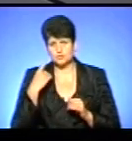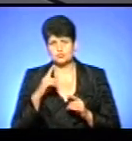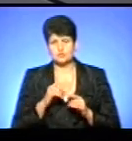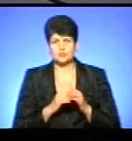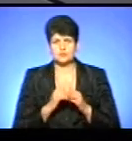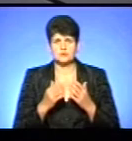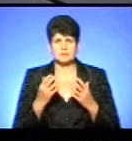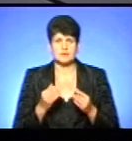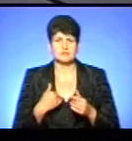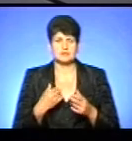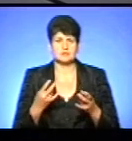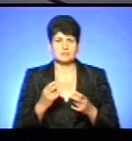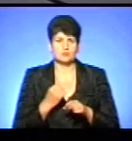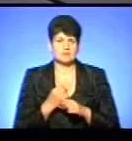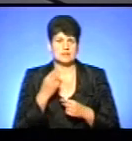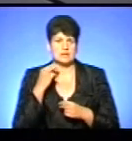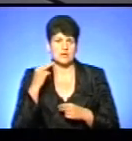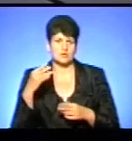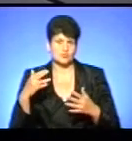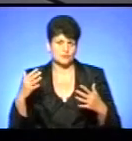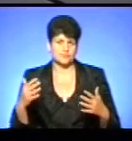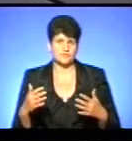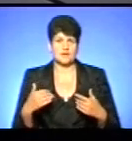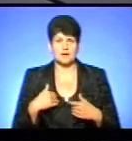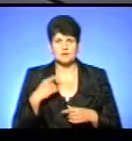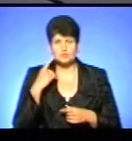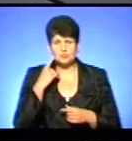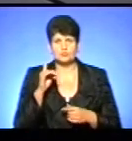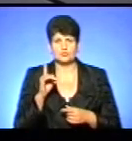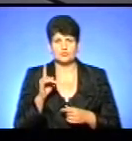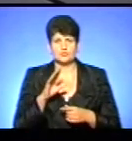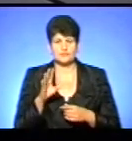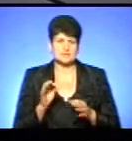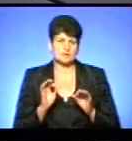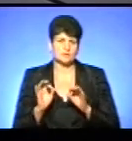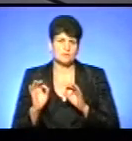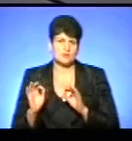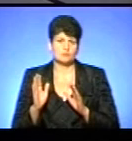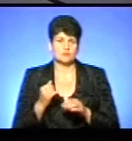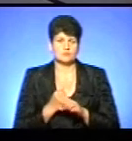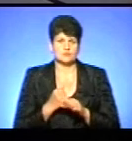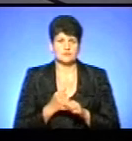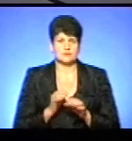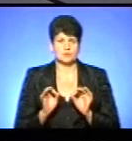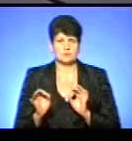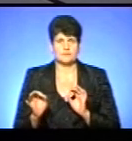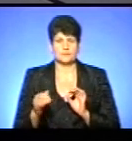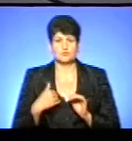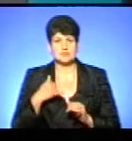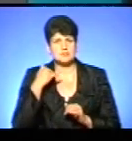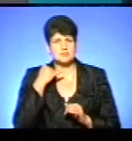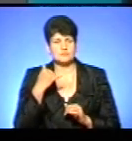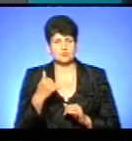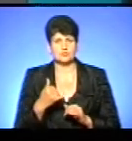кожним днем нам треба буде її зробити кращою і цей. Але я думаю, що все буде нормально, і воно буде працювати також нормально. У нас є дзвінок